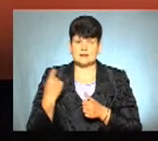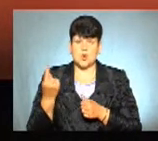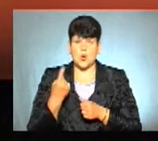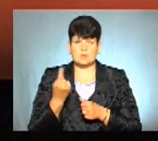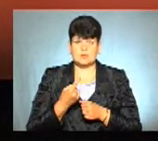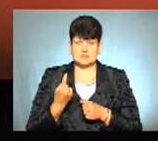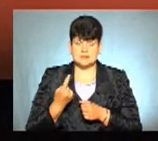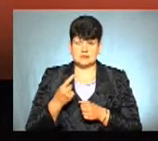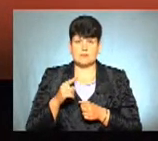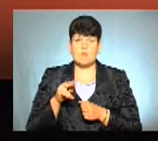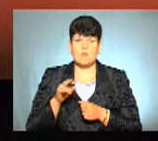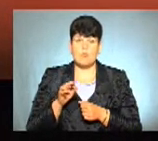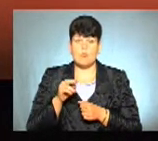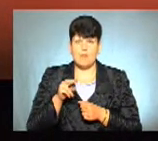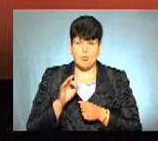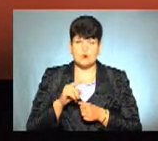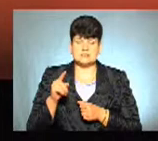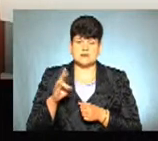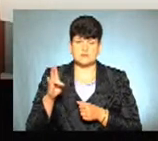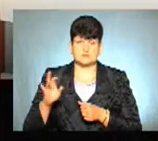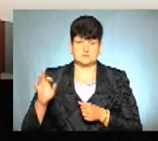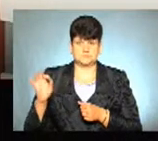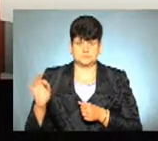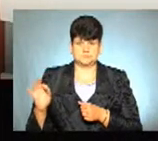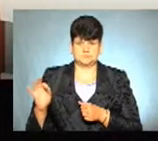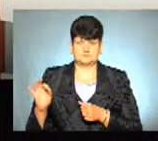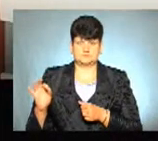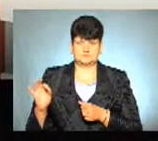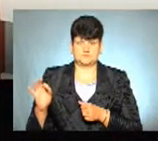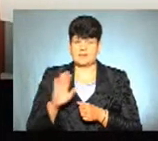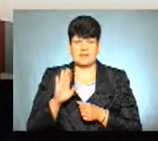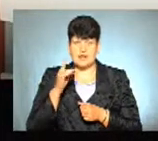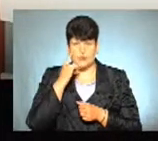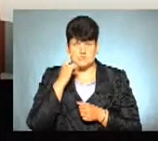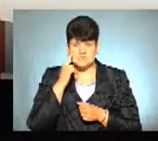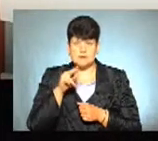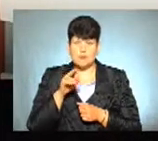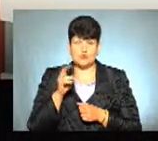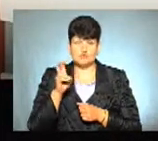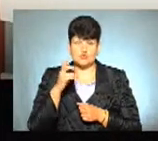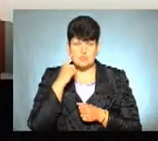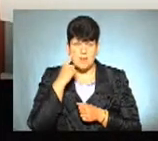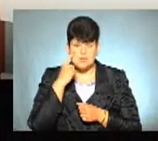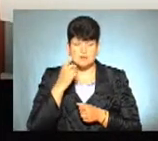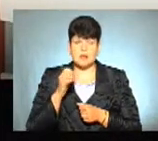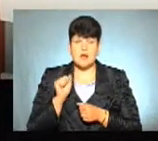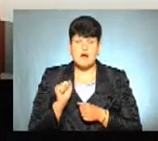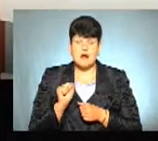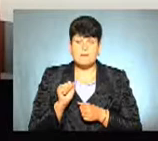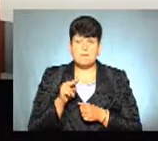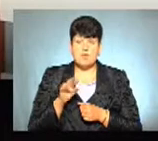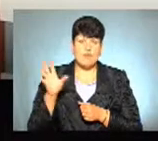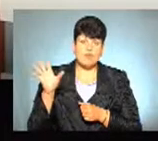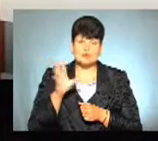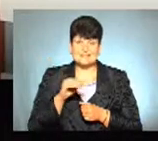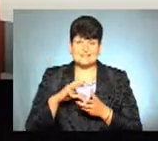по зовнішньому незалежному оцінюванні не оцінюються по 200-бальниках, а насправді по усіх